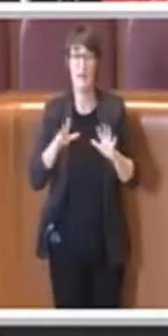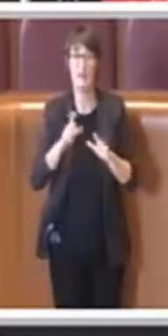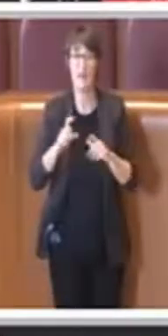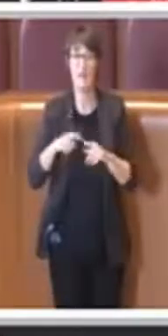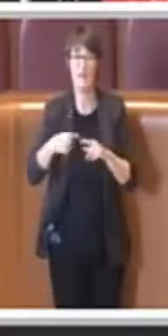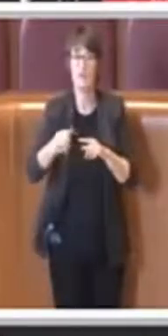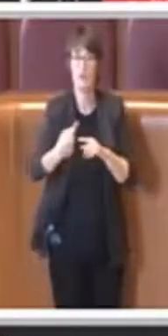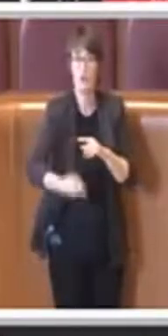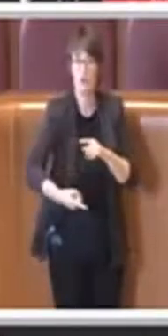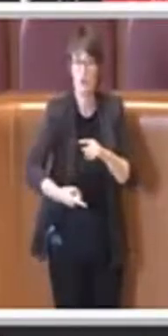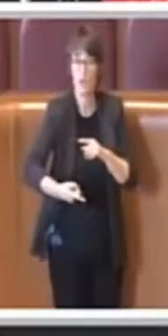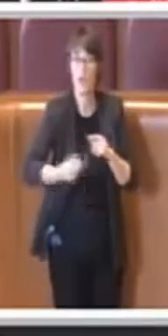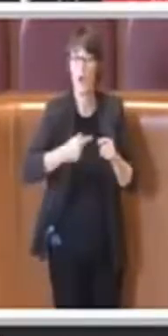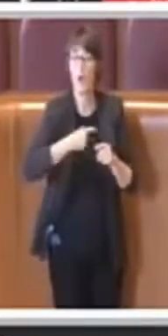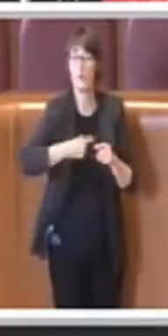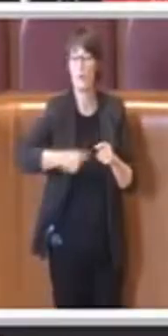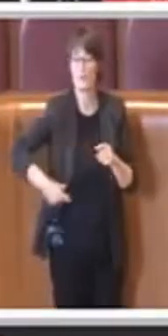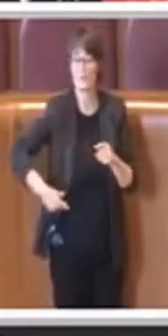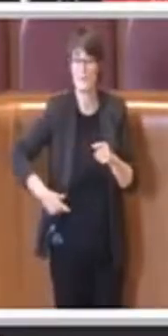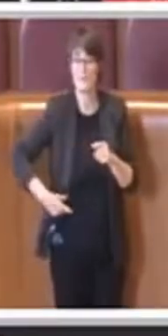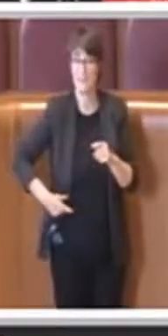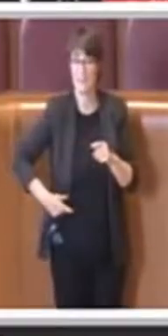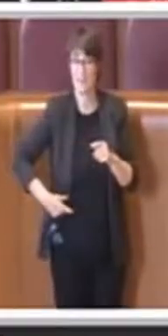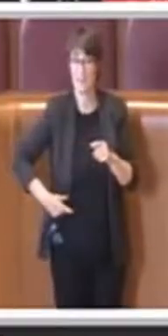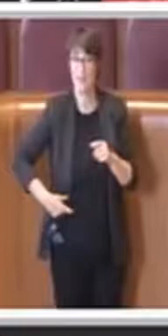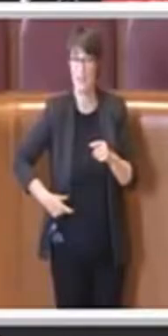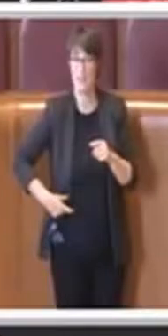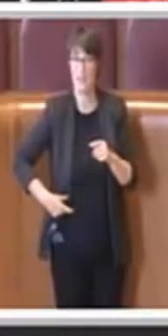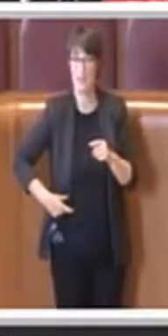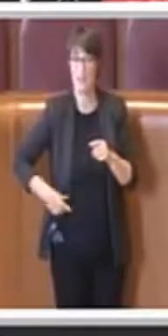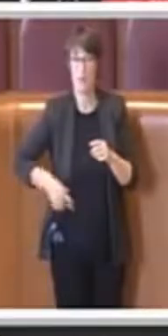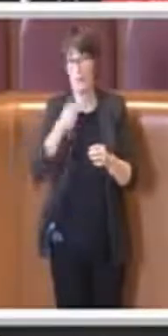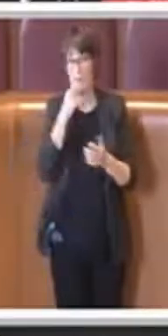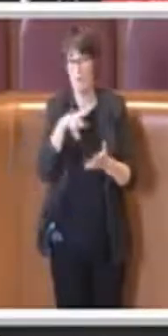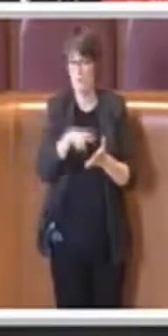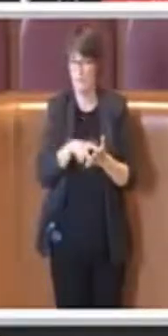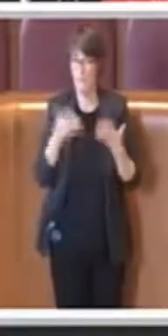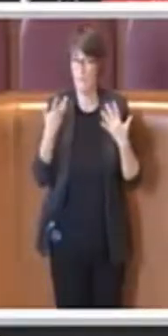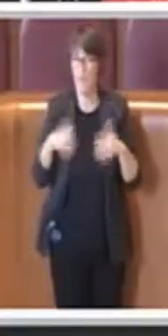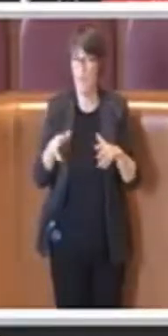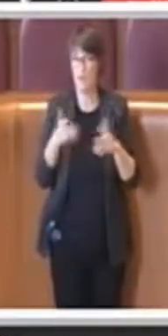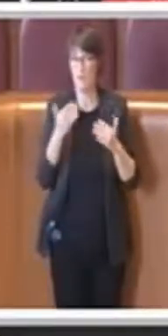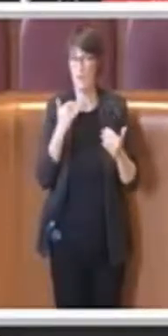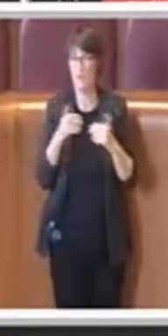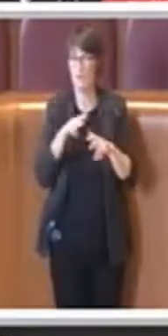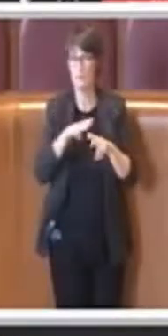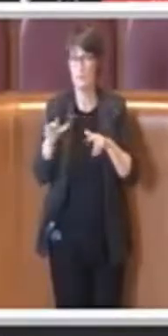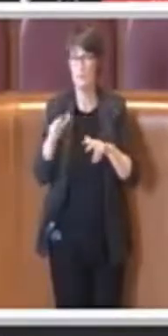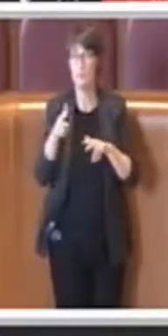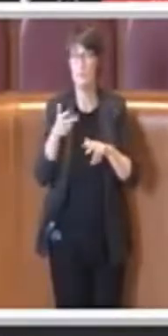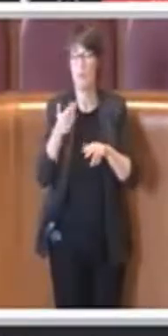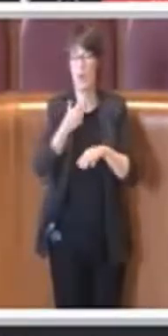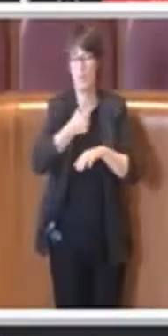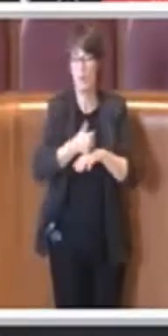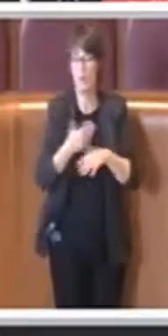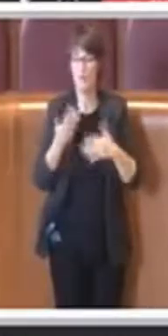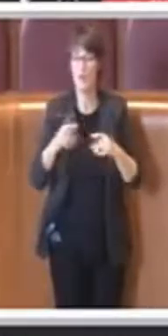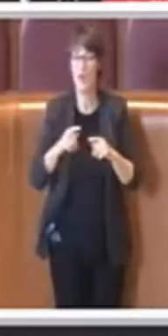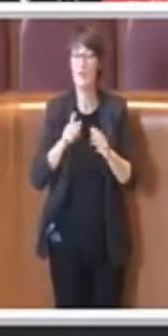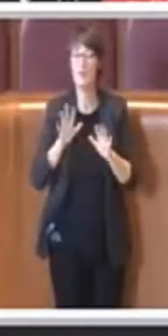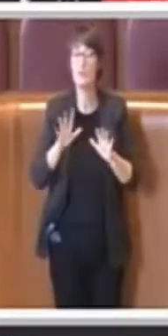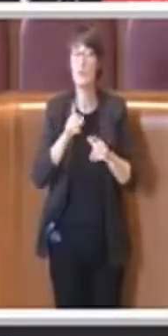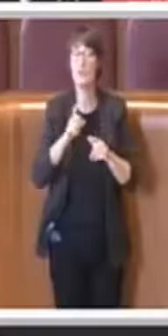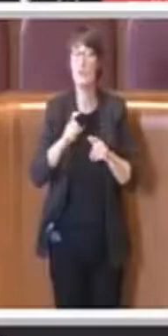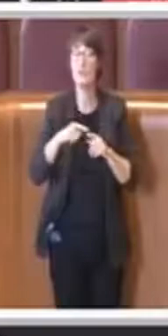stato quindi deliberato da parte dell'assemblea capitolina dell'indizione referendum deve convocare quindi i comizi elettorali